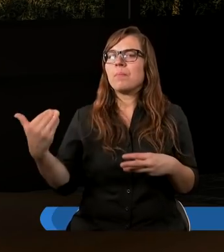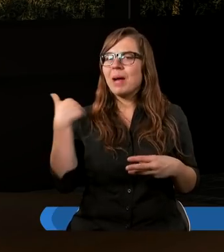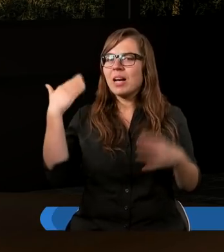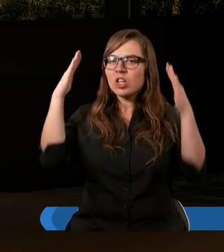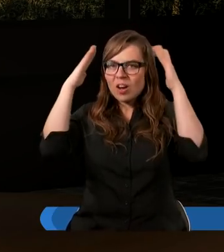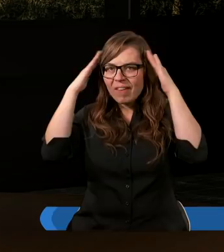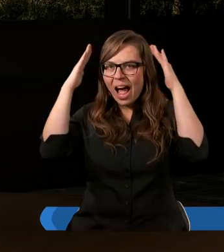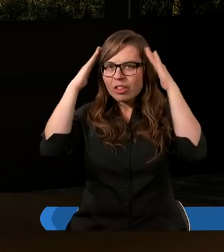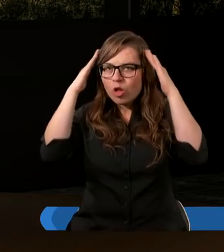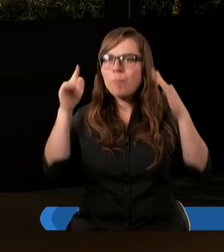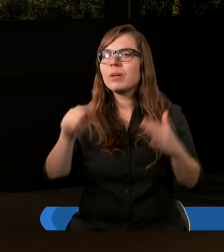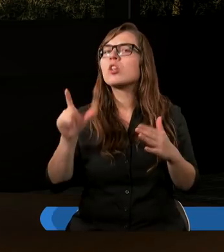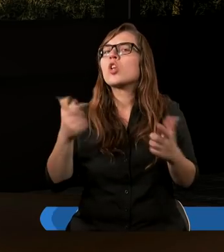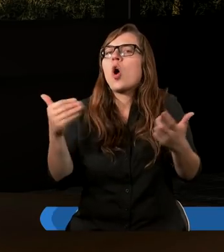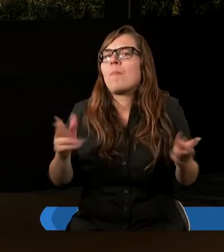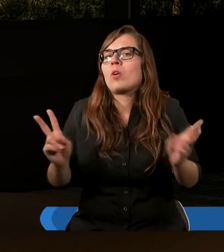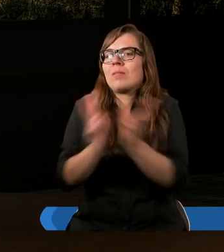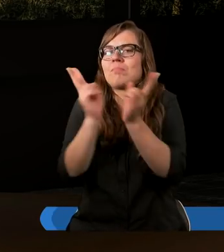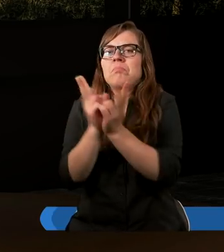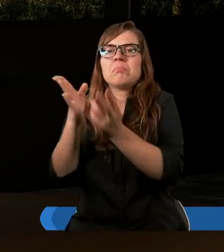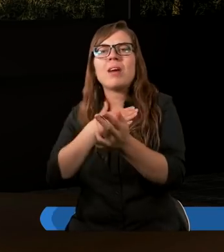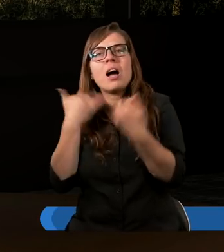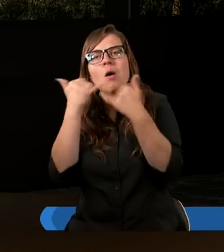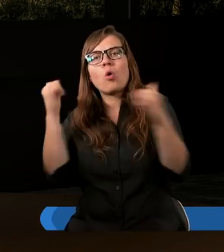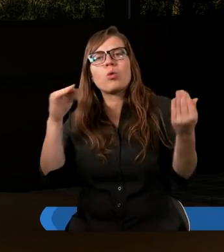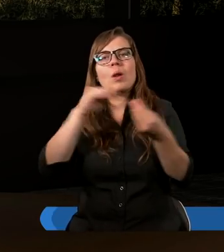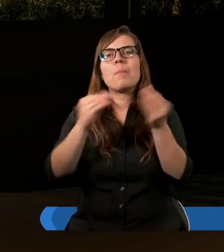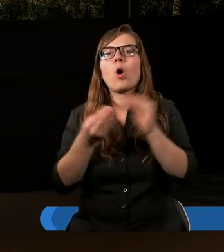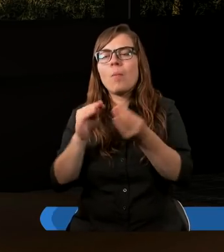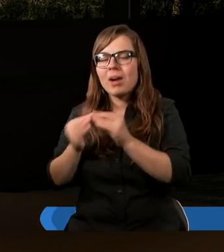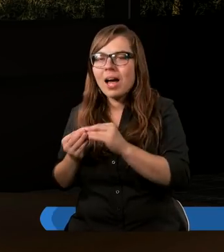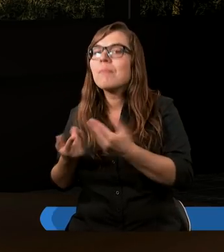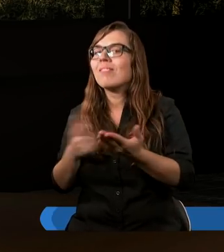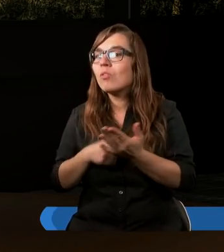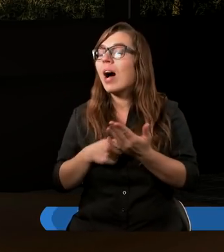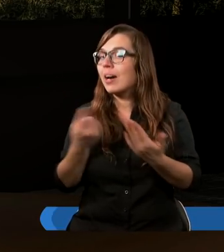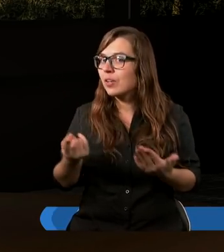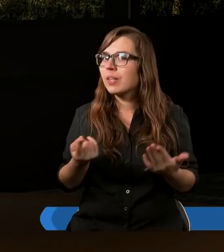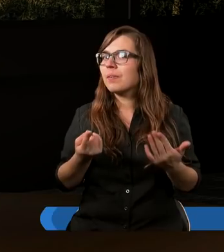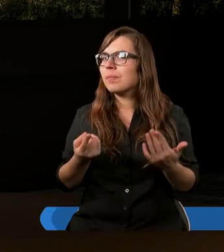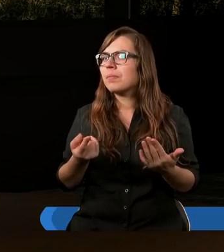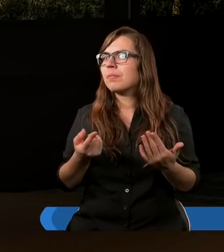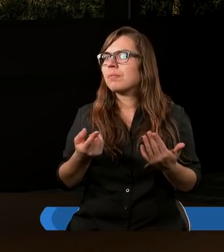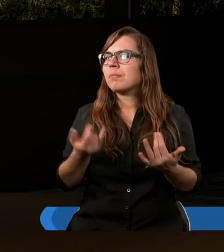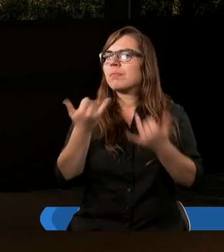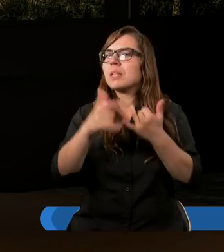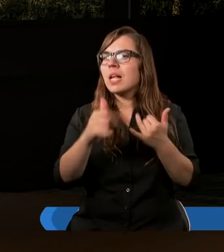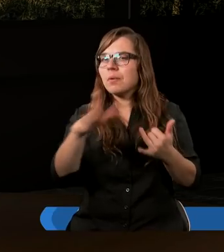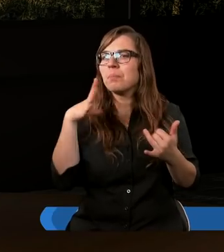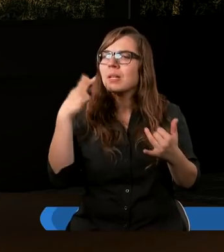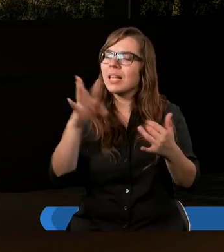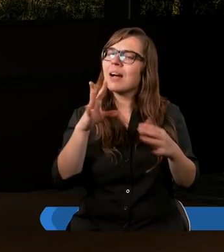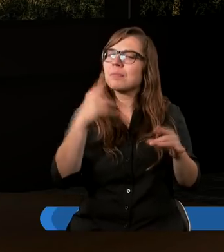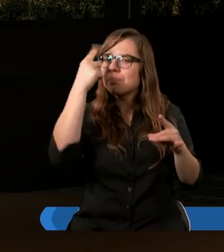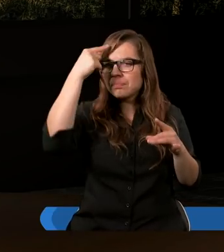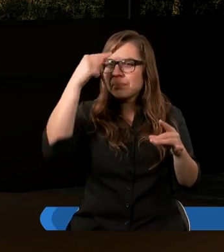świadomi tego, że mogą nas spotkać różne problemy. No i właśnie, gdybyśmy tak odnieśli do